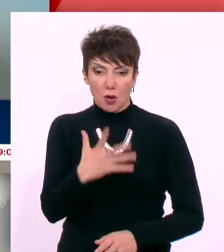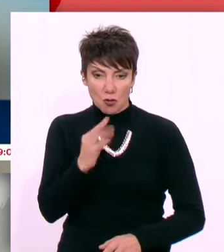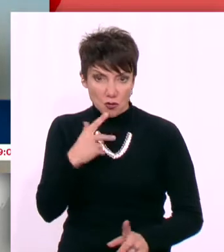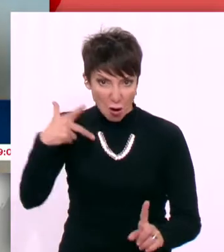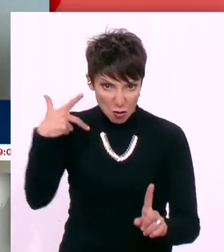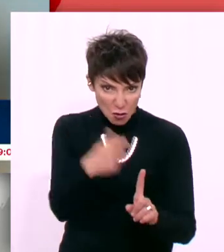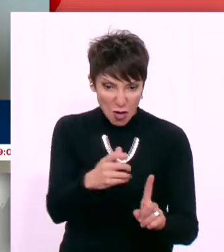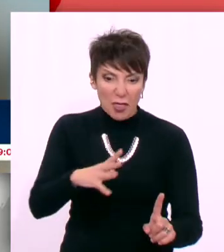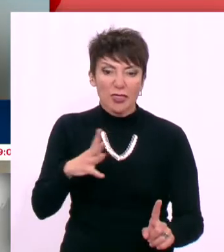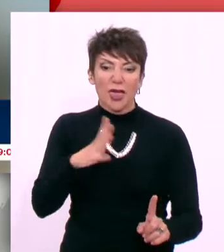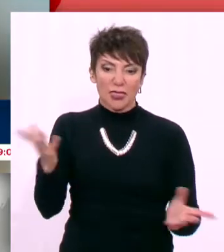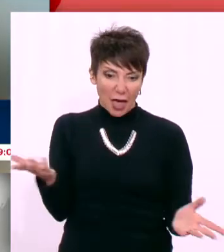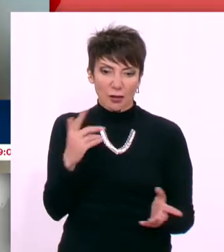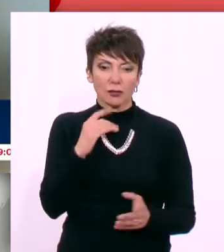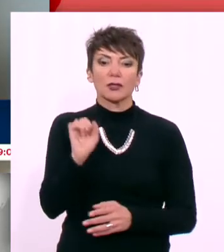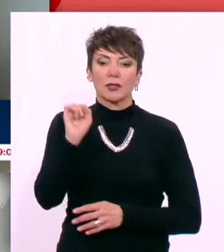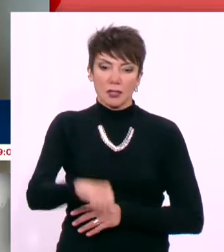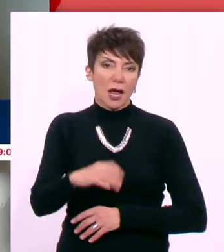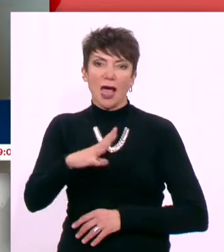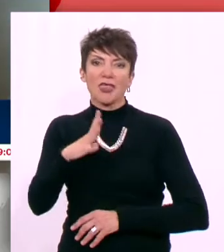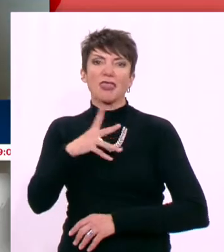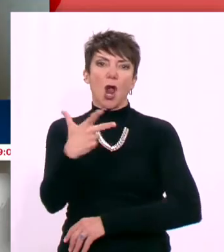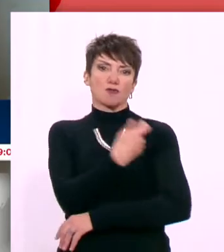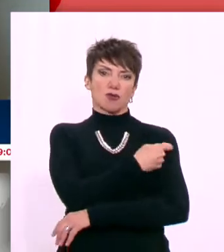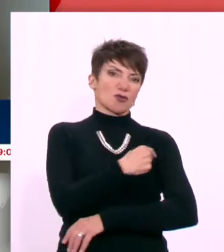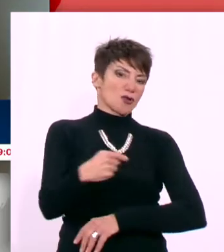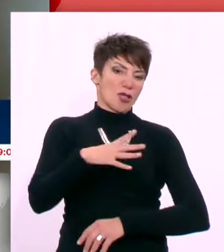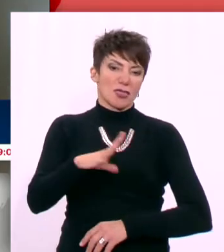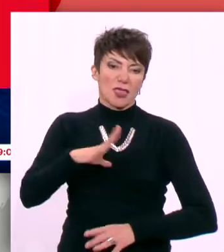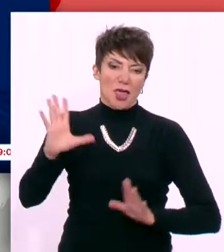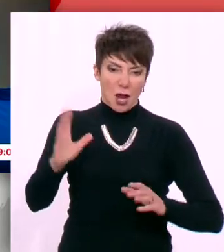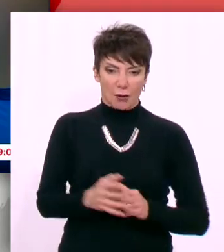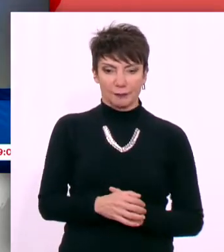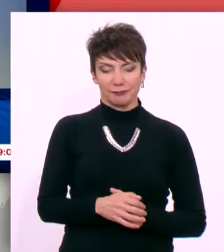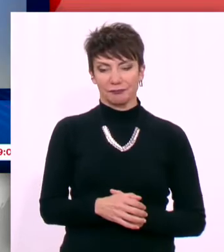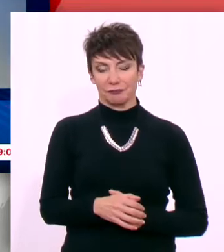κάνεις το μπολ, α. Ναι, επειδή δεν κάνω το μπολ.